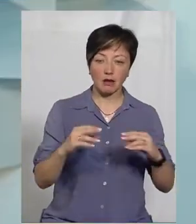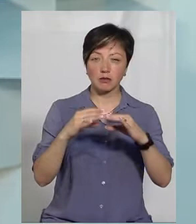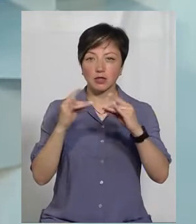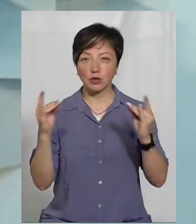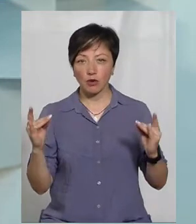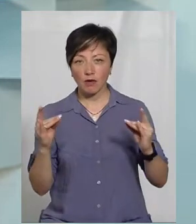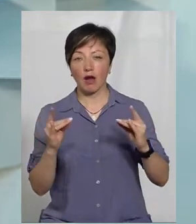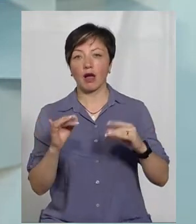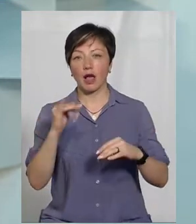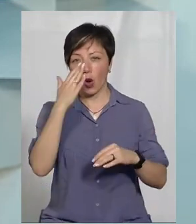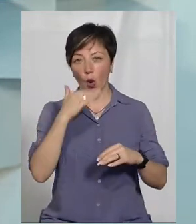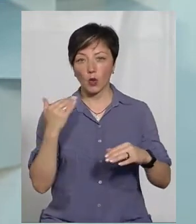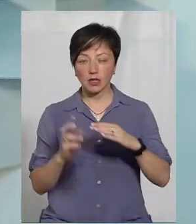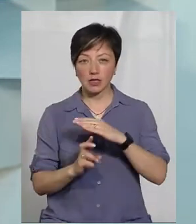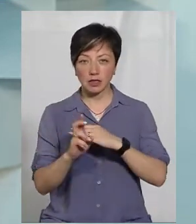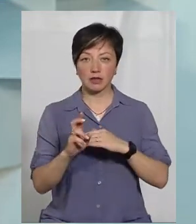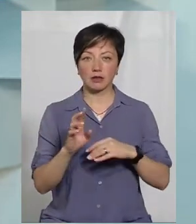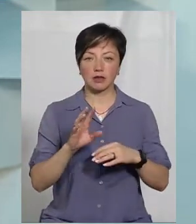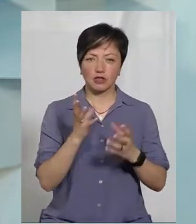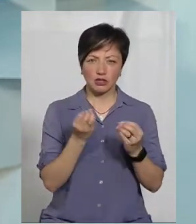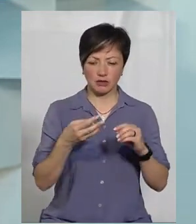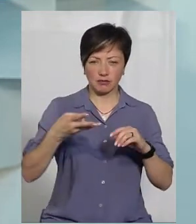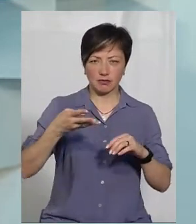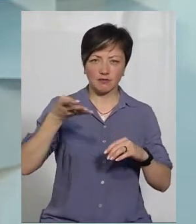і костел місіонерів. Це чотири пам'ятки.